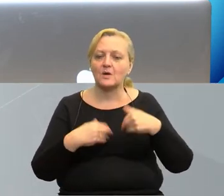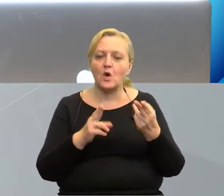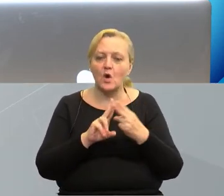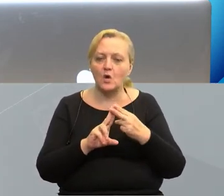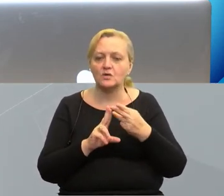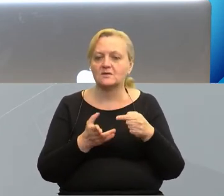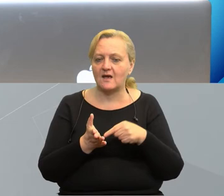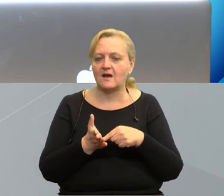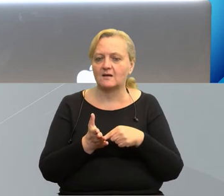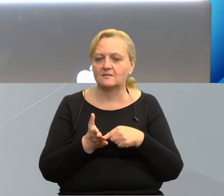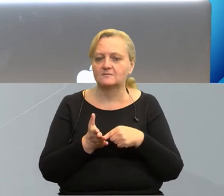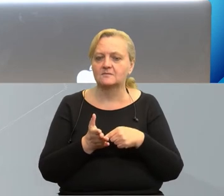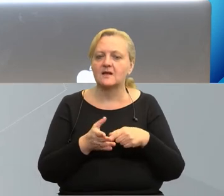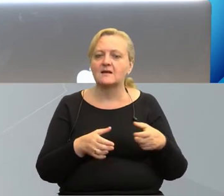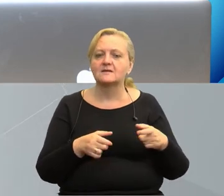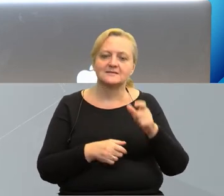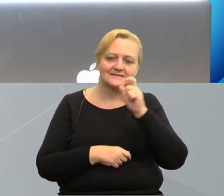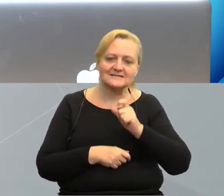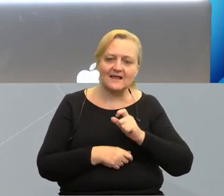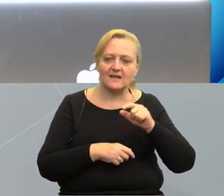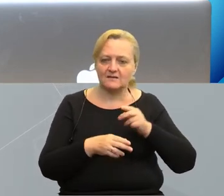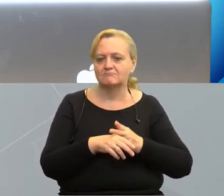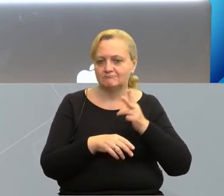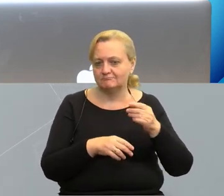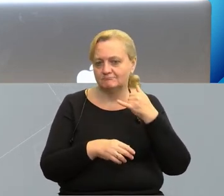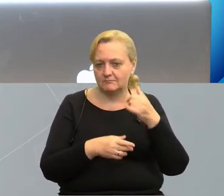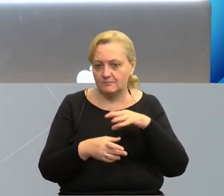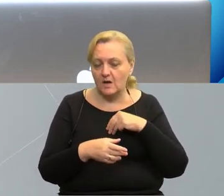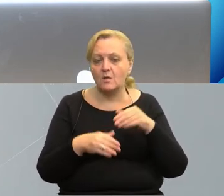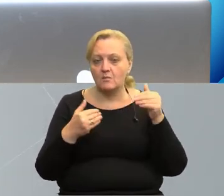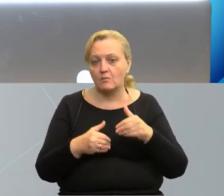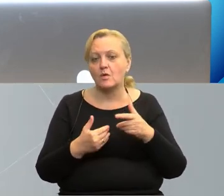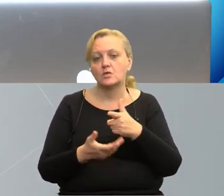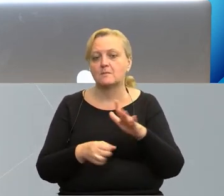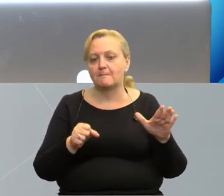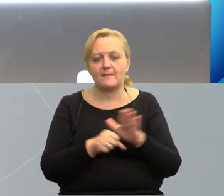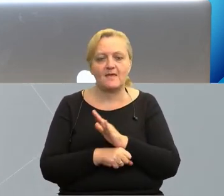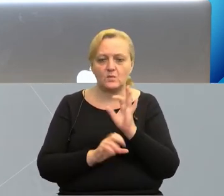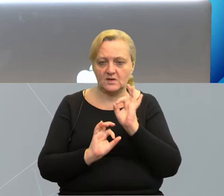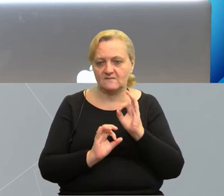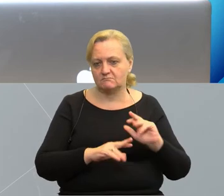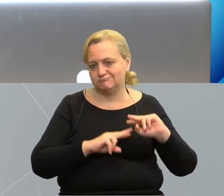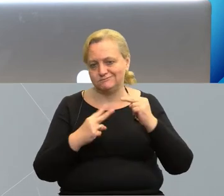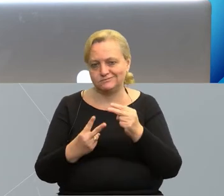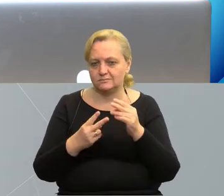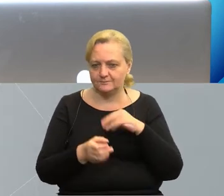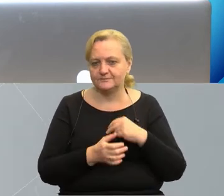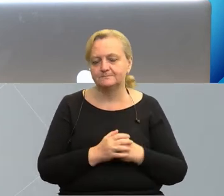kontaktowe do wspólnych sekretariatów, gdzie Państwo po prostu mogą uzyskać pełną informację